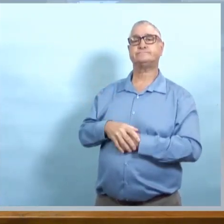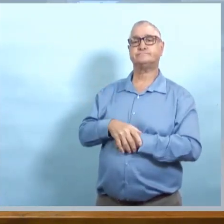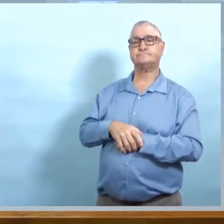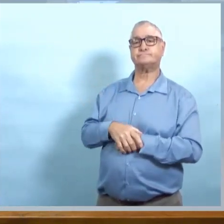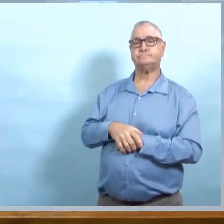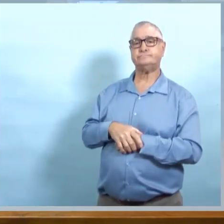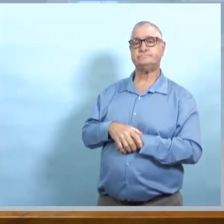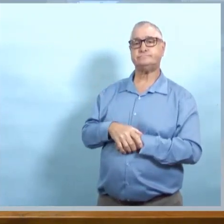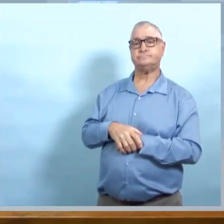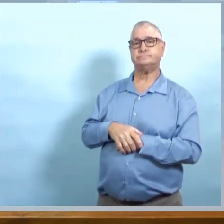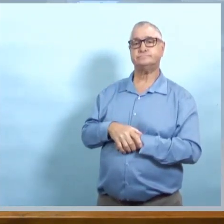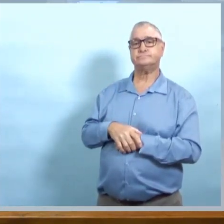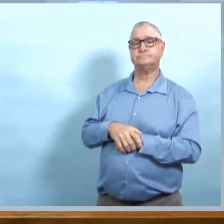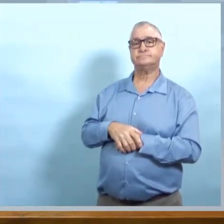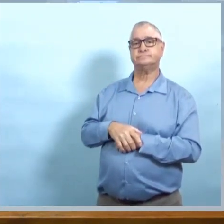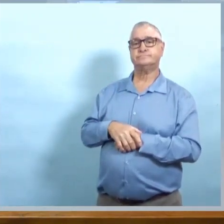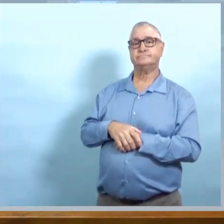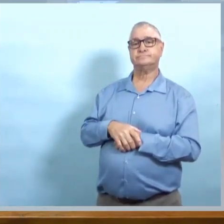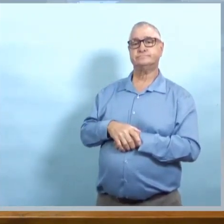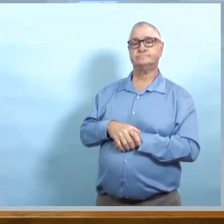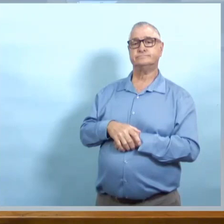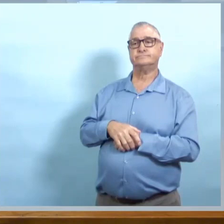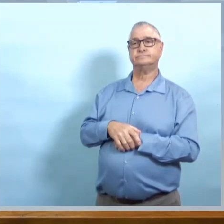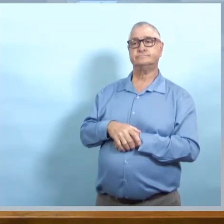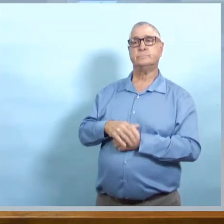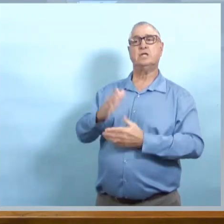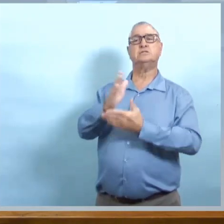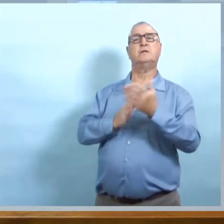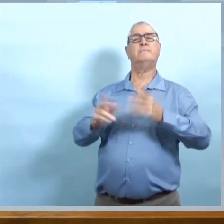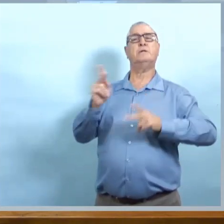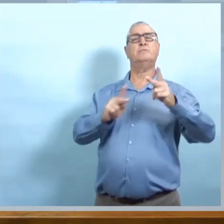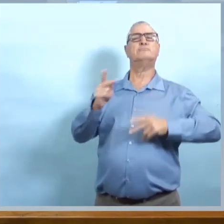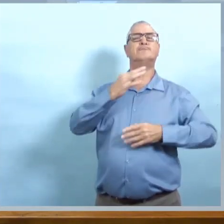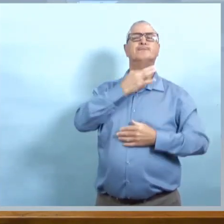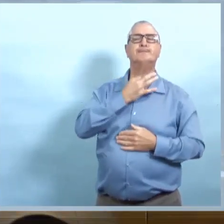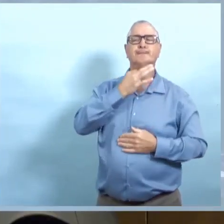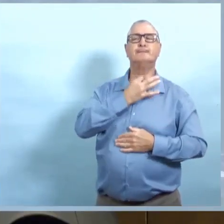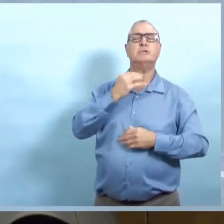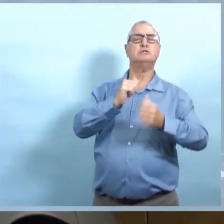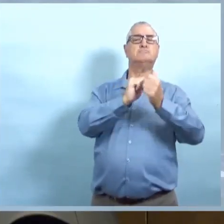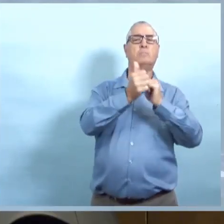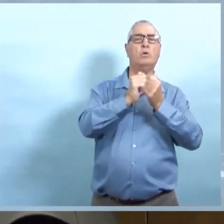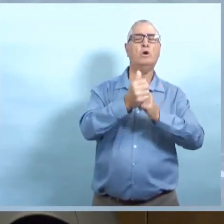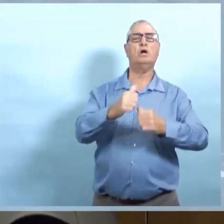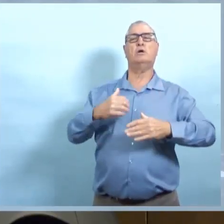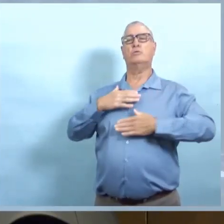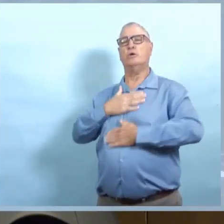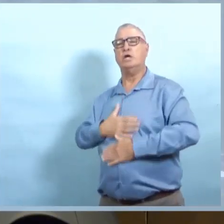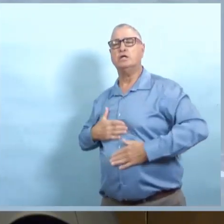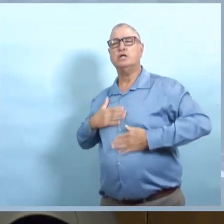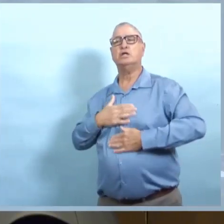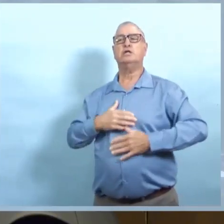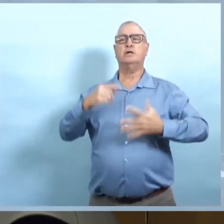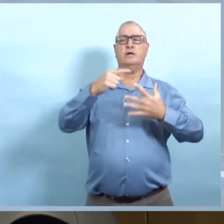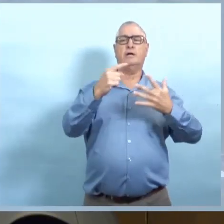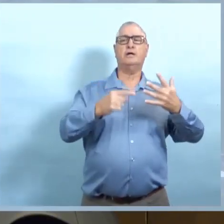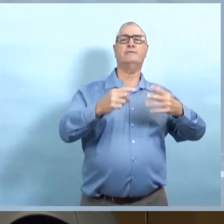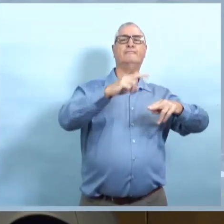Nous avons entendu dire que certaines personnes ne comprennent pas toujours comment les ordres de santé publique s'appliquent à leur établissement.